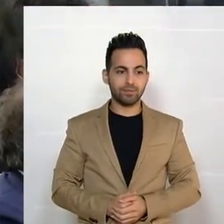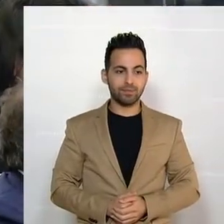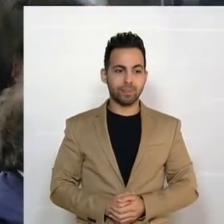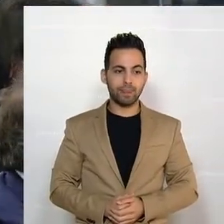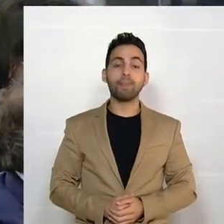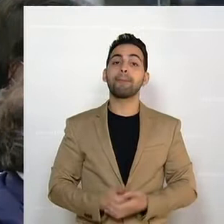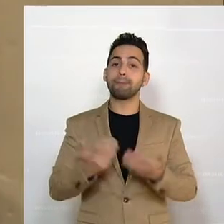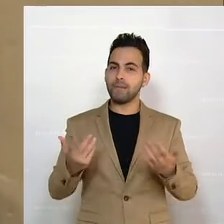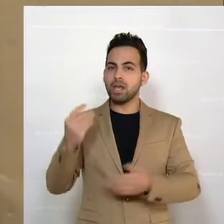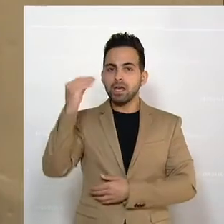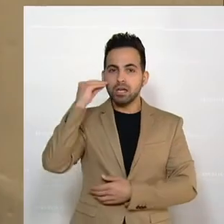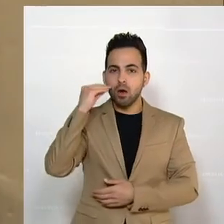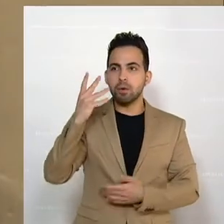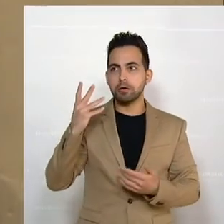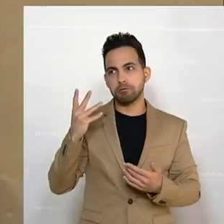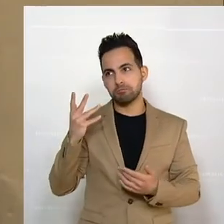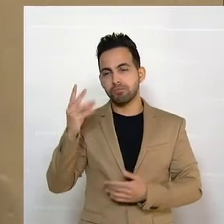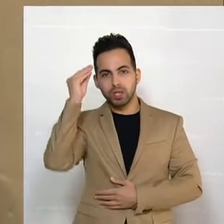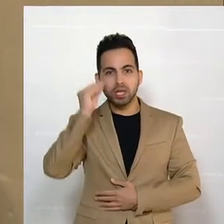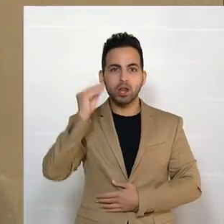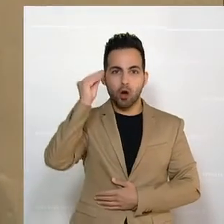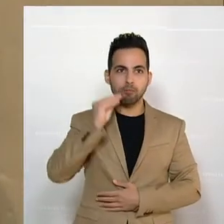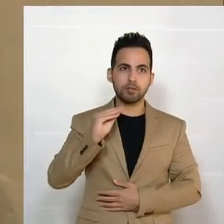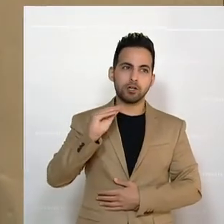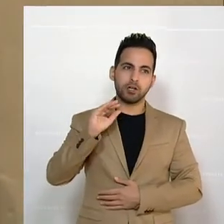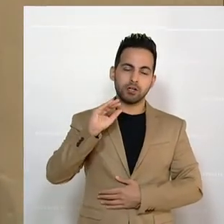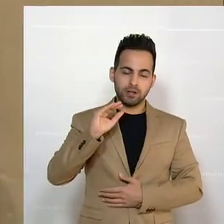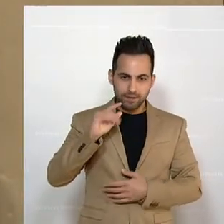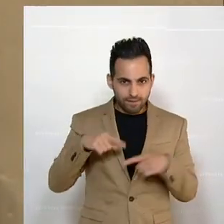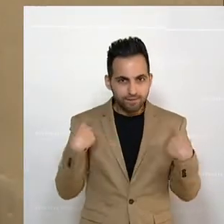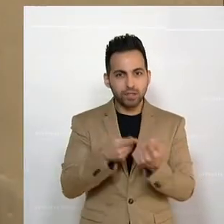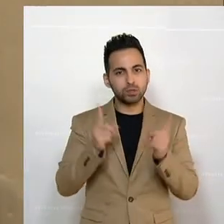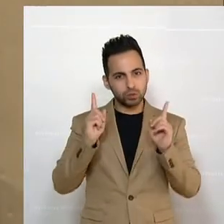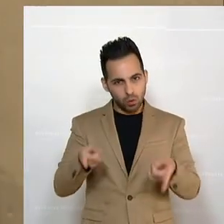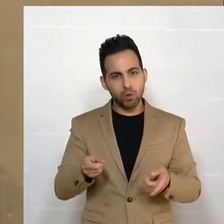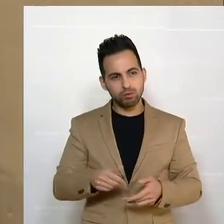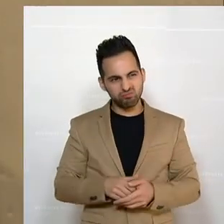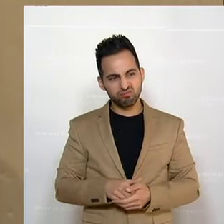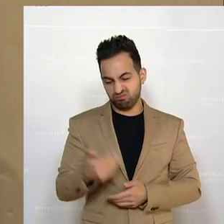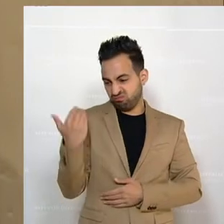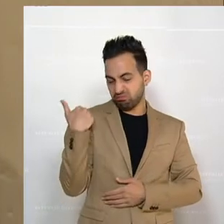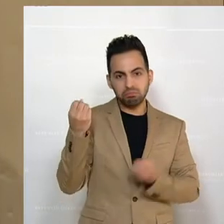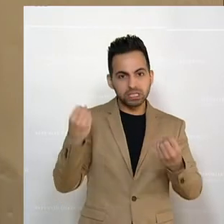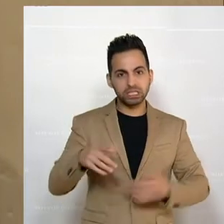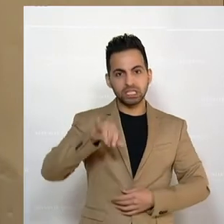Und ich glaube, eines sollte uns besonders nach Ischgl